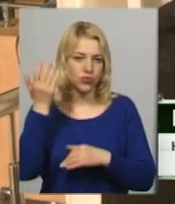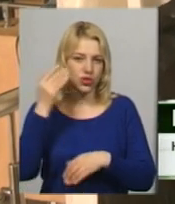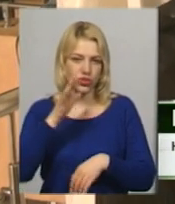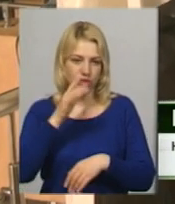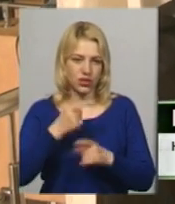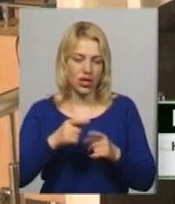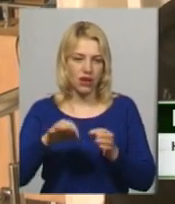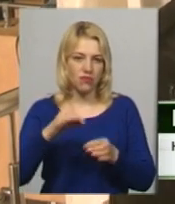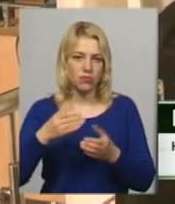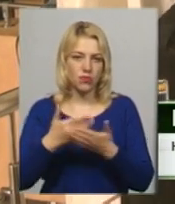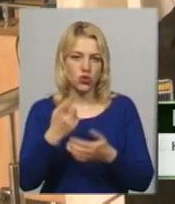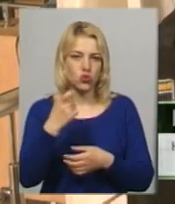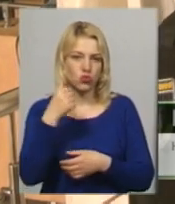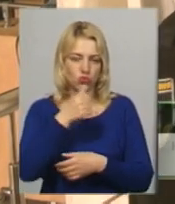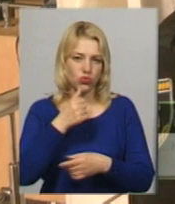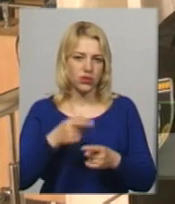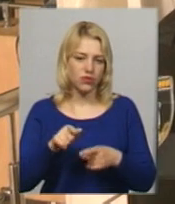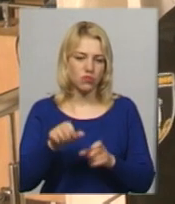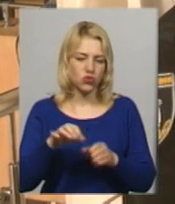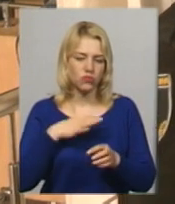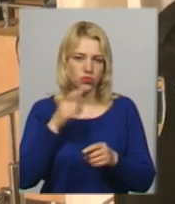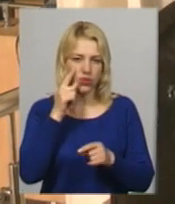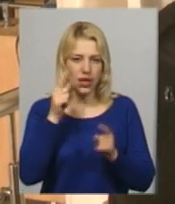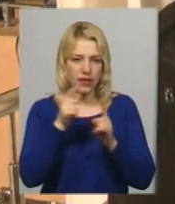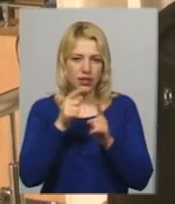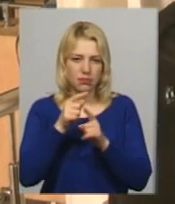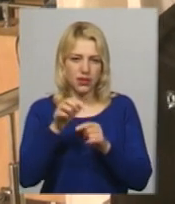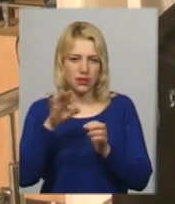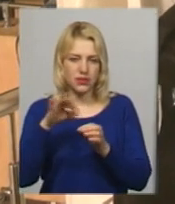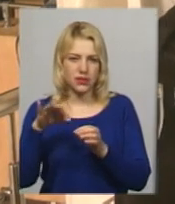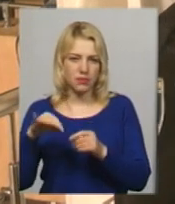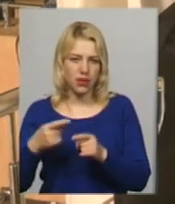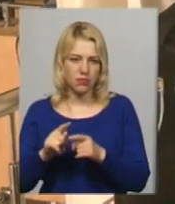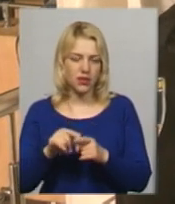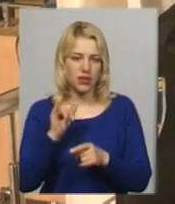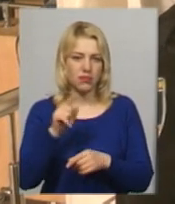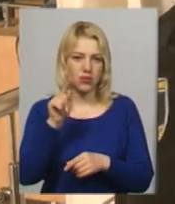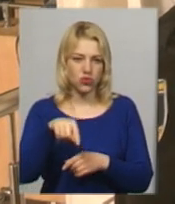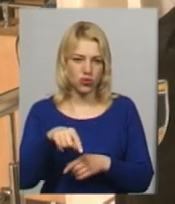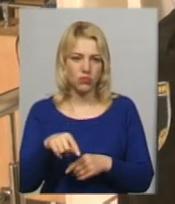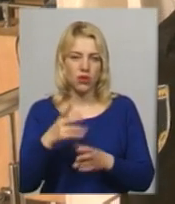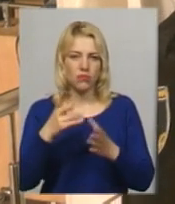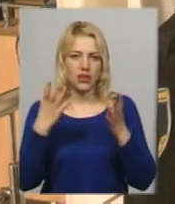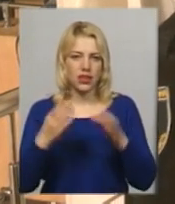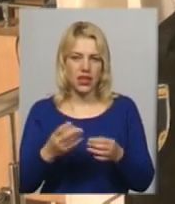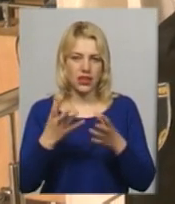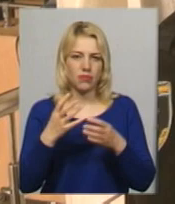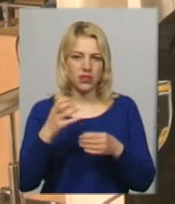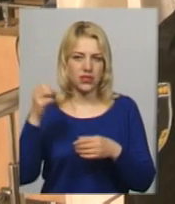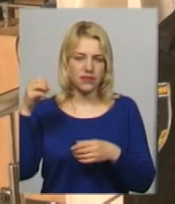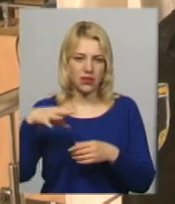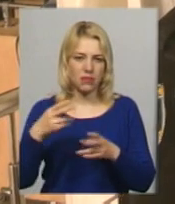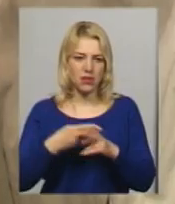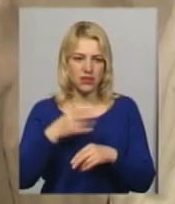вишиванкам близько 100 років можна було вишивати такими дрібненькими стіпками, при чому лише при даному освітленні, без